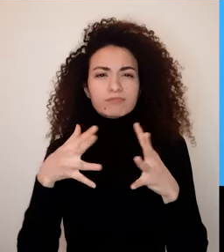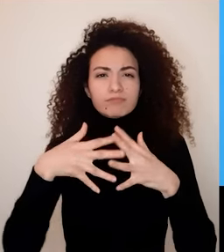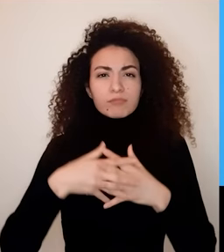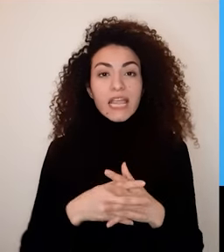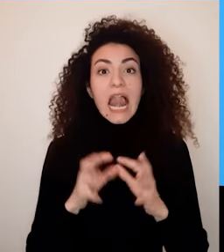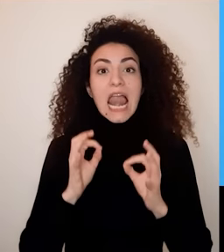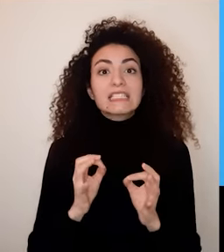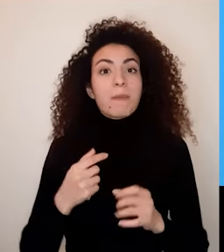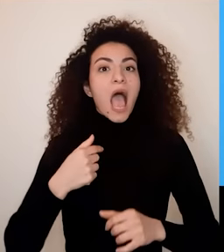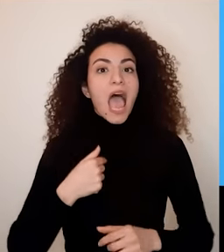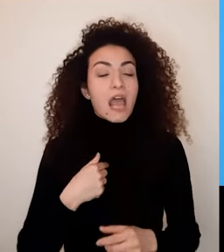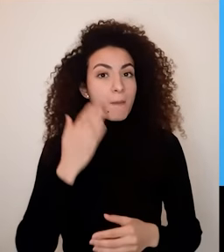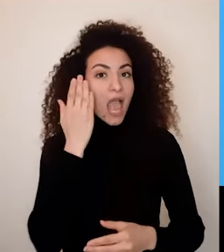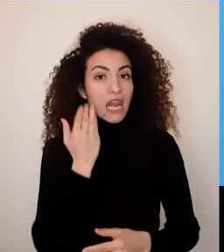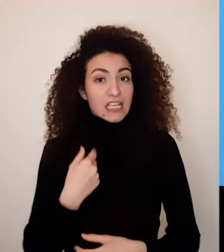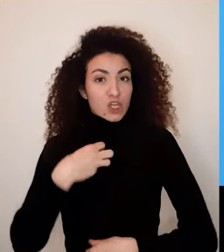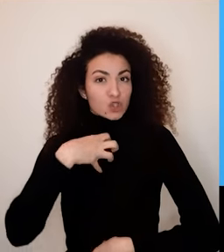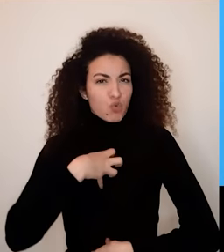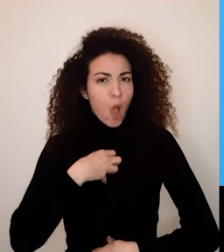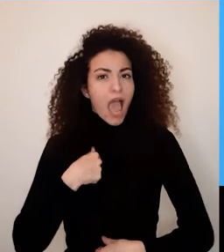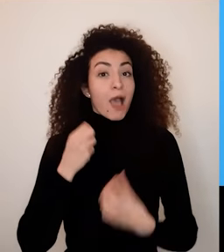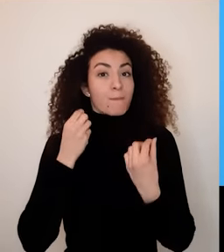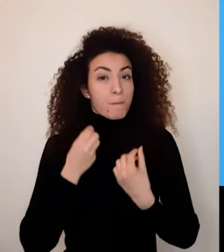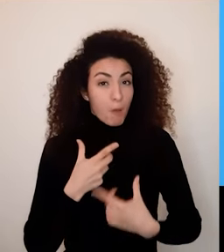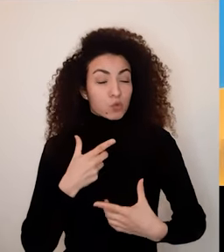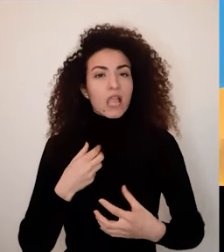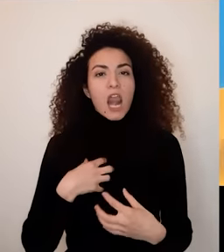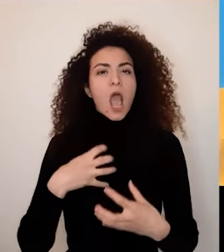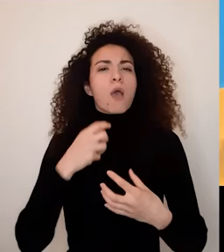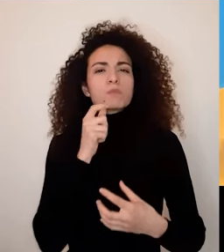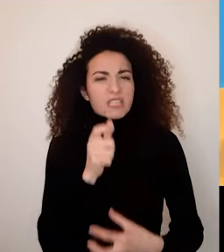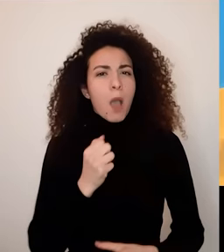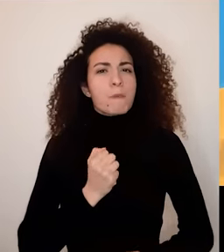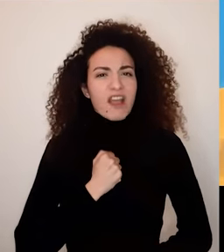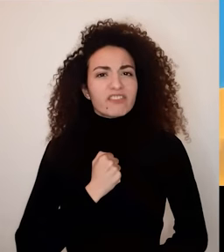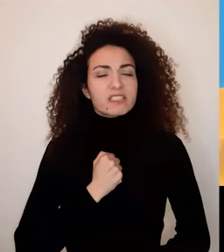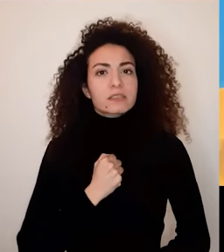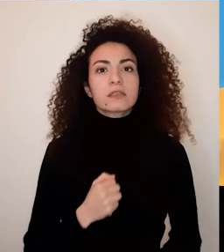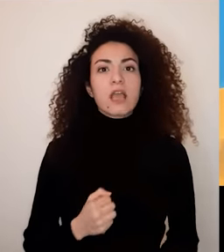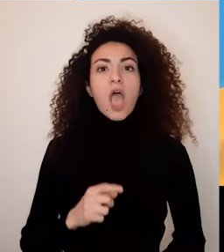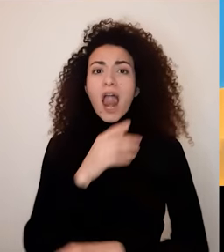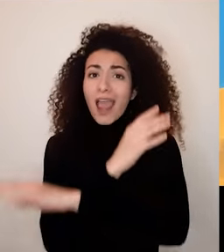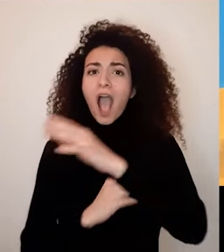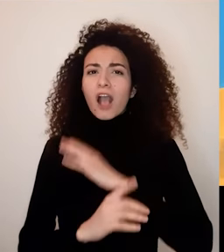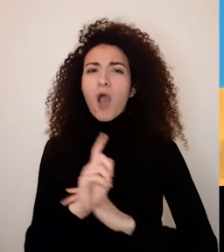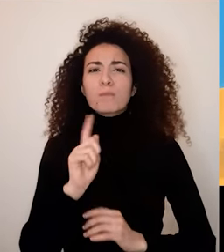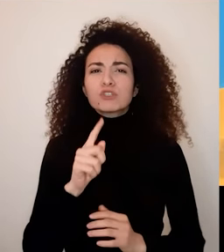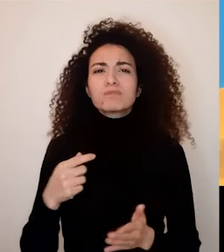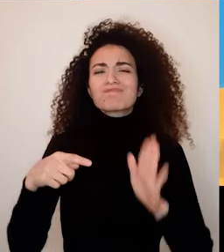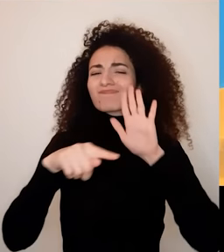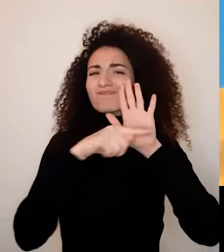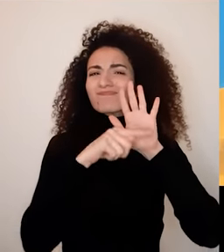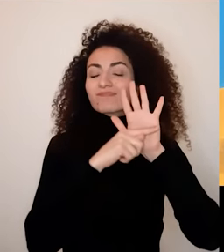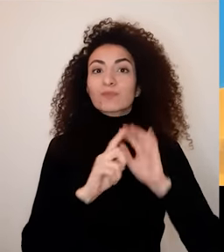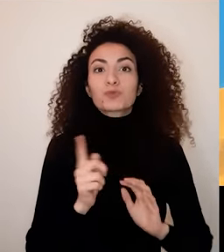التخاطب لابد أن تكون نفتحته على عالم الأنثى الموجود بداخلك ولابد أن يكون عندك ثقة بأنه إعاقتك ما بتقلل من